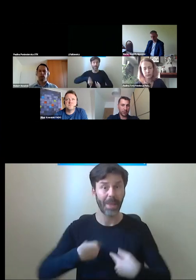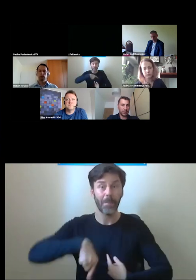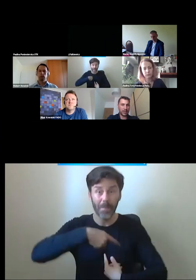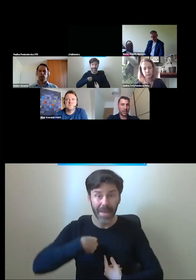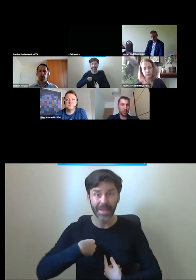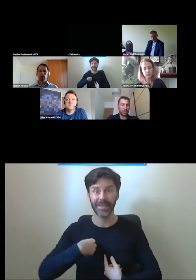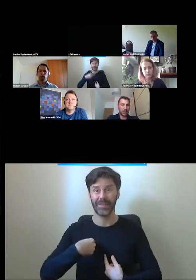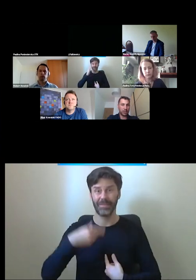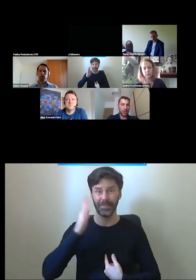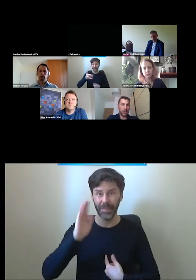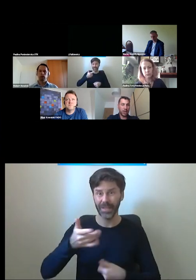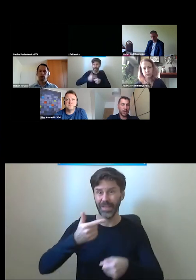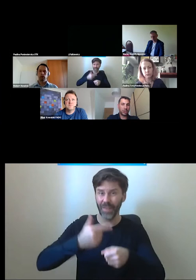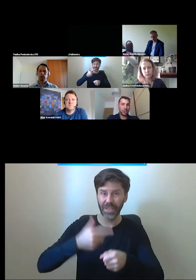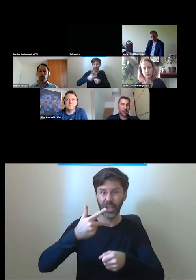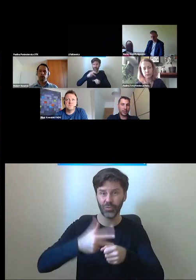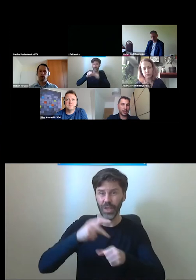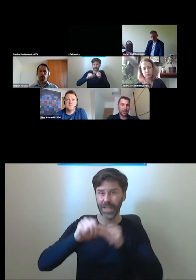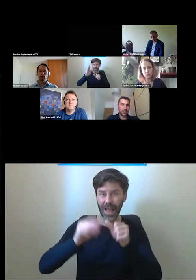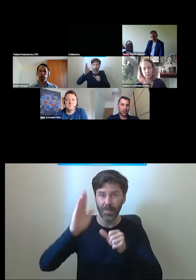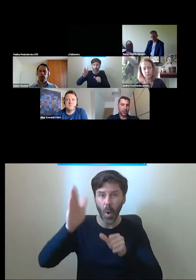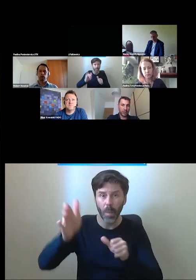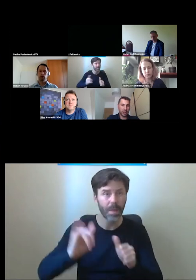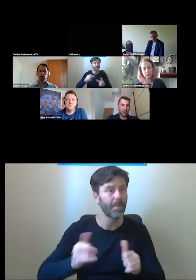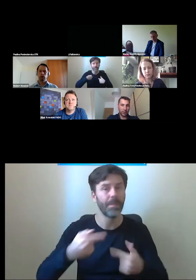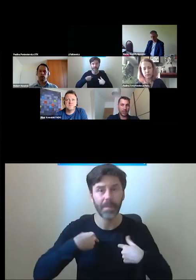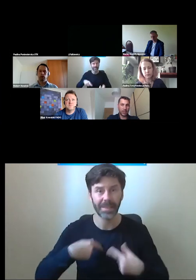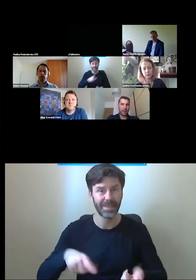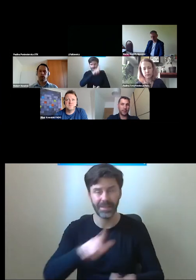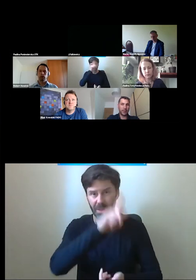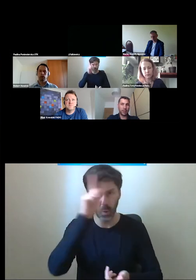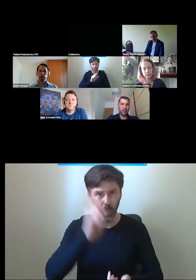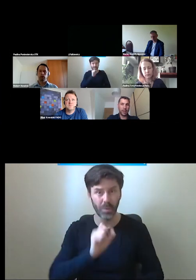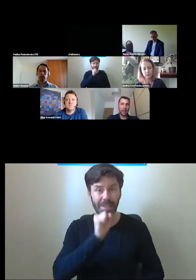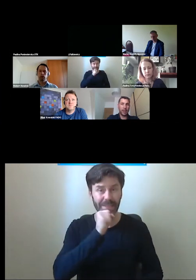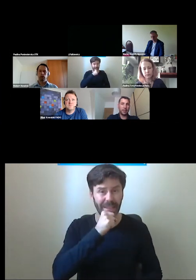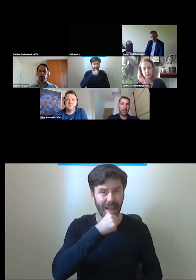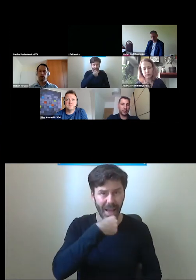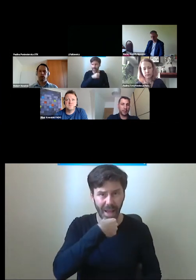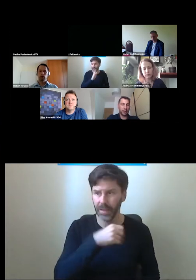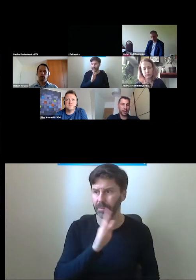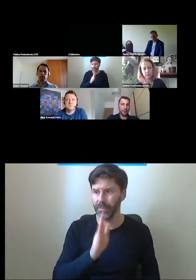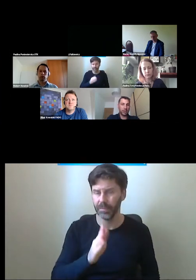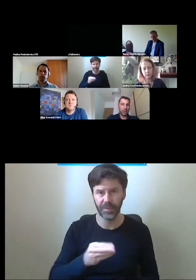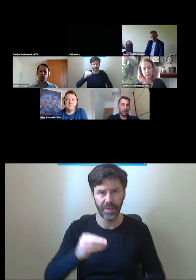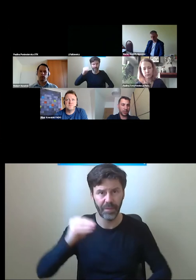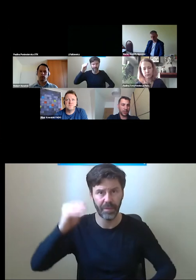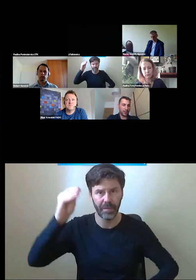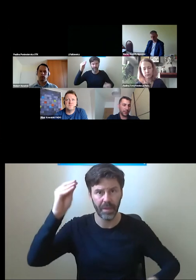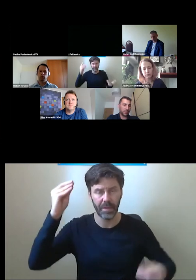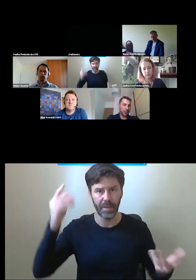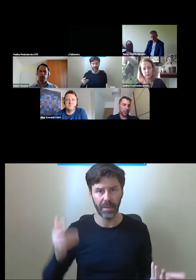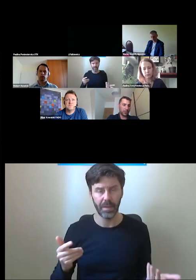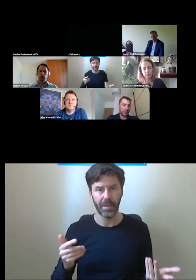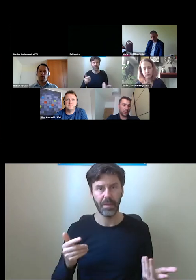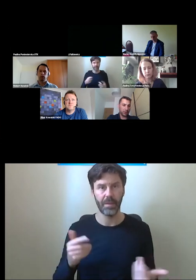będziemy się po tych miastach poruszać. Czy w perspektywie starzejącego się społeczeństwa, perspektywie braków demograficznych i tego, że